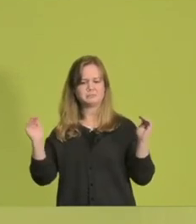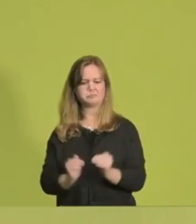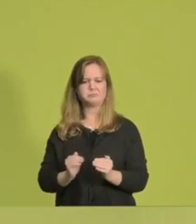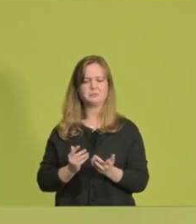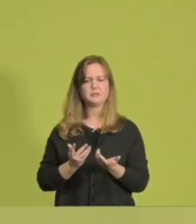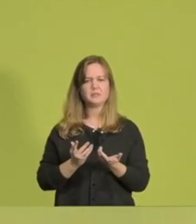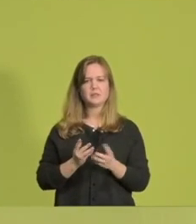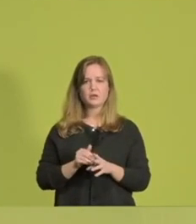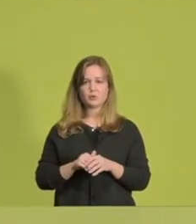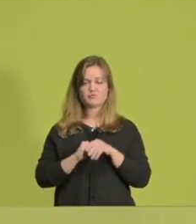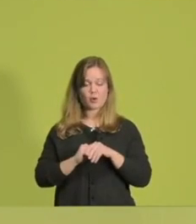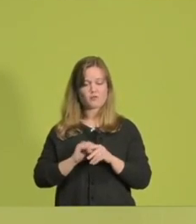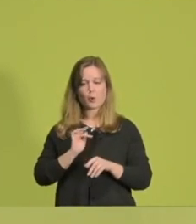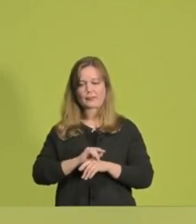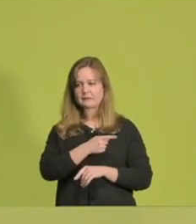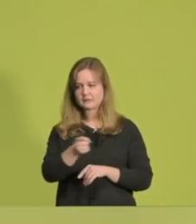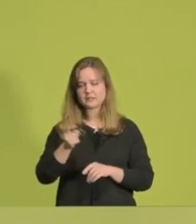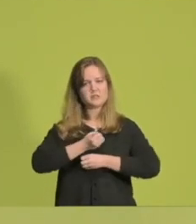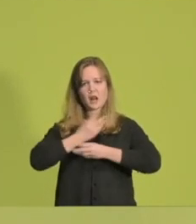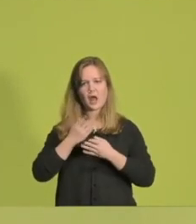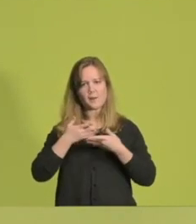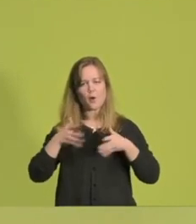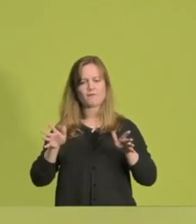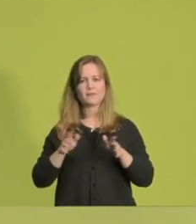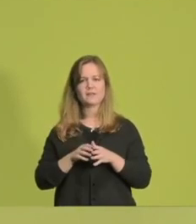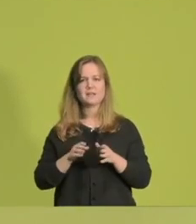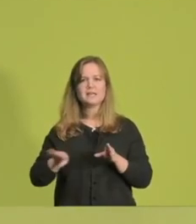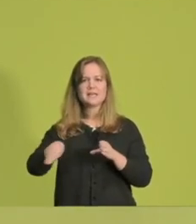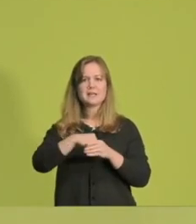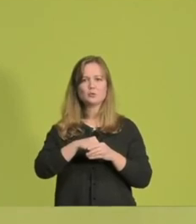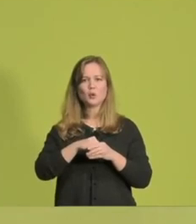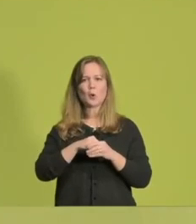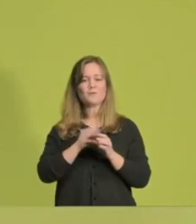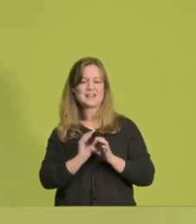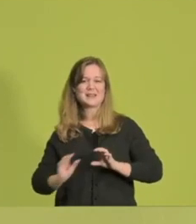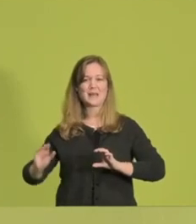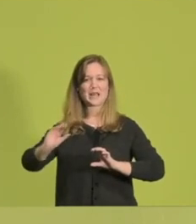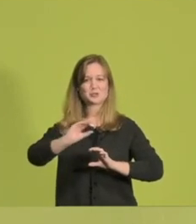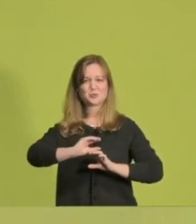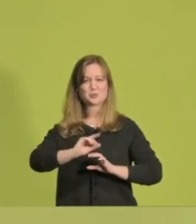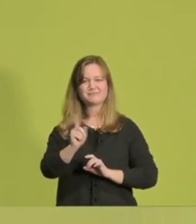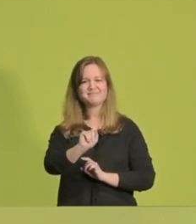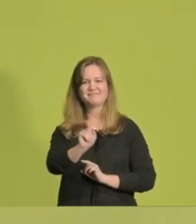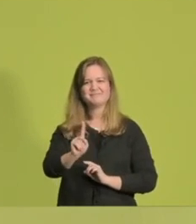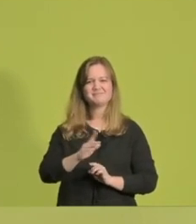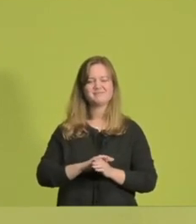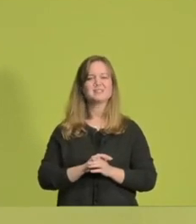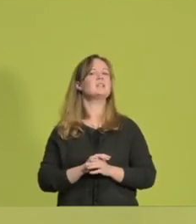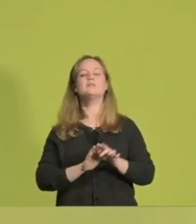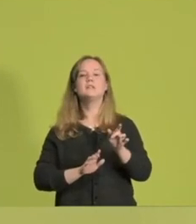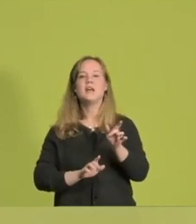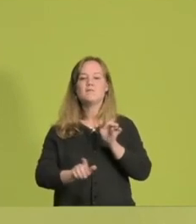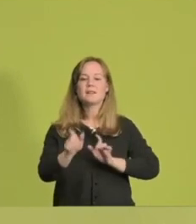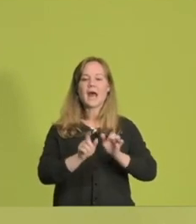liebe Freundinnen und Freunde, das will ich an der Stelle sehr klar sagen, Inklusion ist keine Draufgehabe. Die Beteiligung, das sind die Verteidigung von